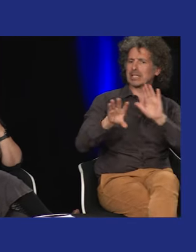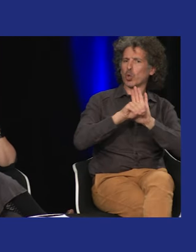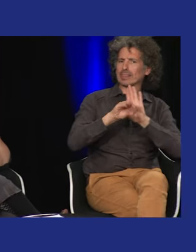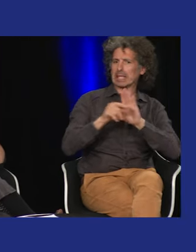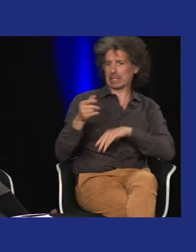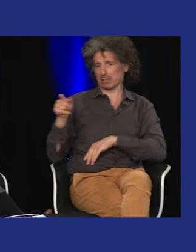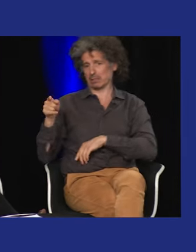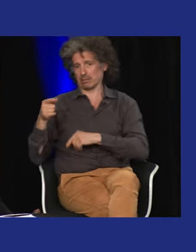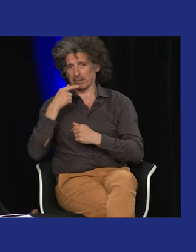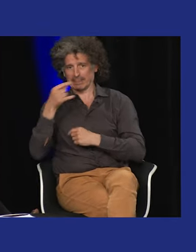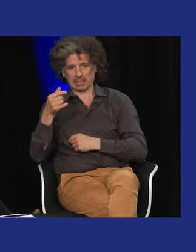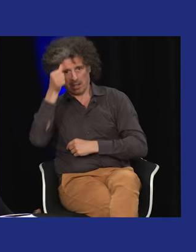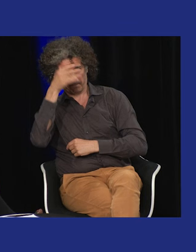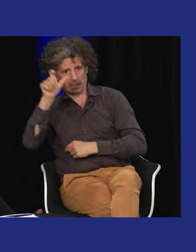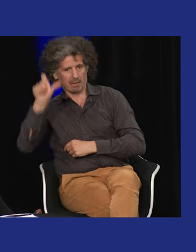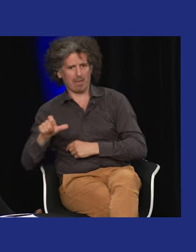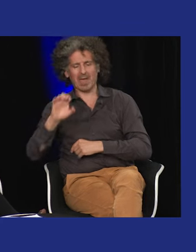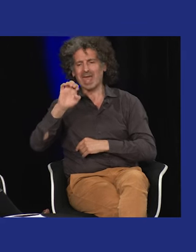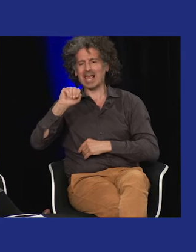et c'était quelqu'un de très